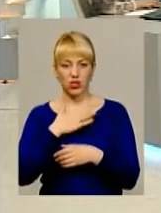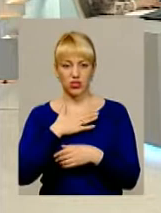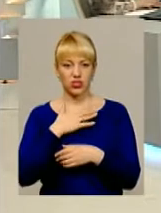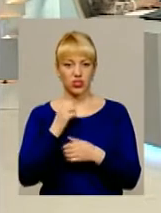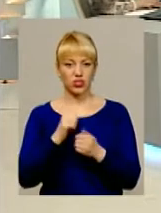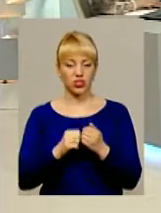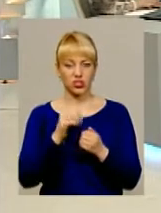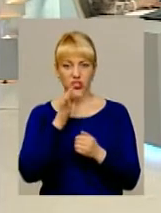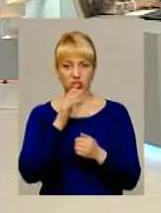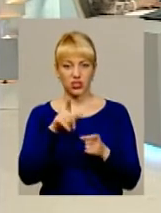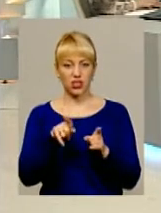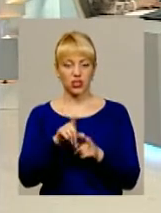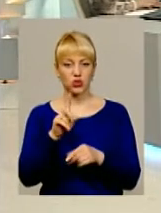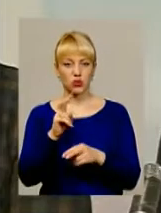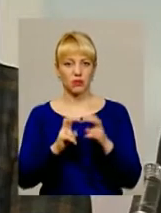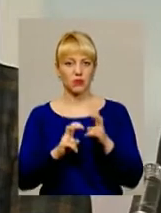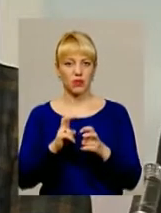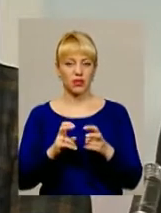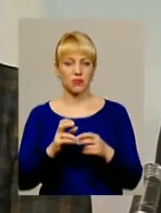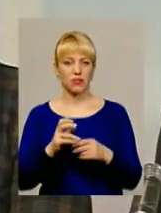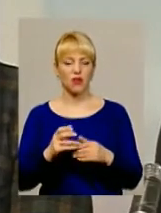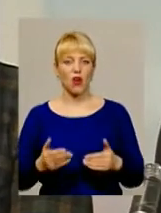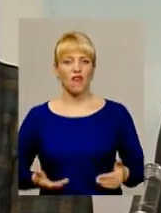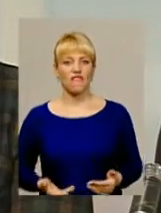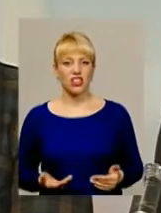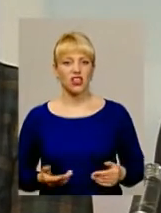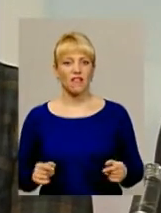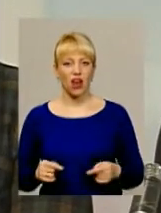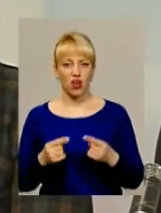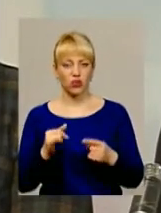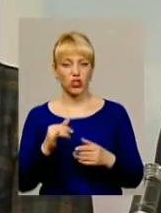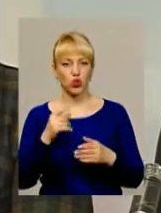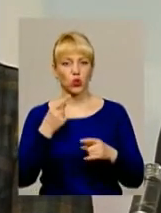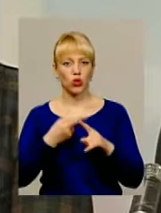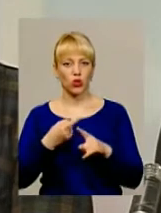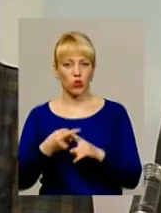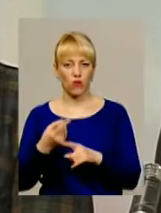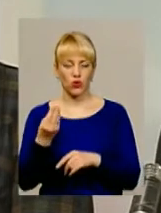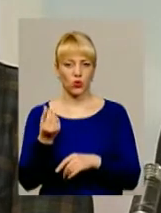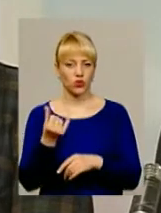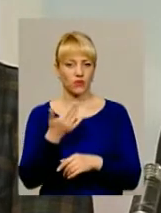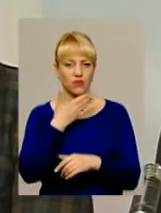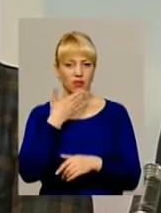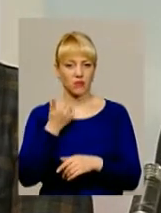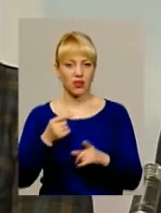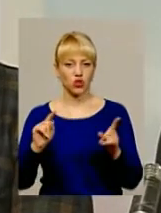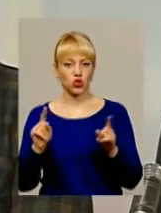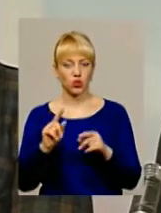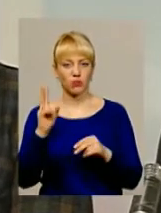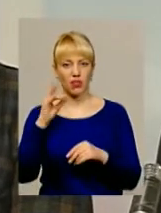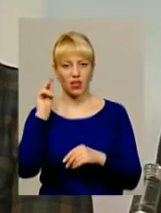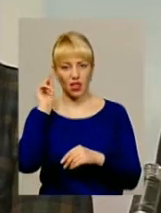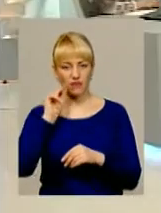зараз такий, що підприємства виживають, і додаткових коштів, яких немає, щоб на